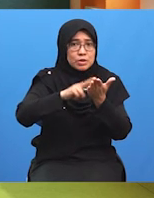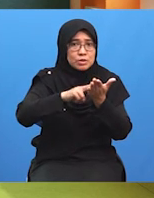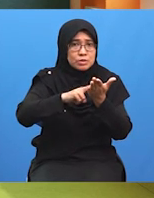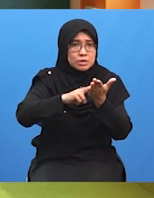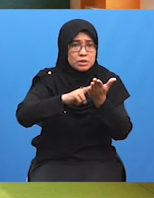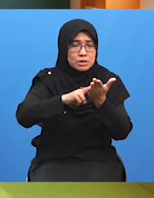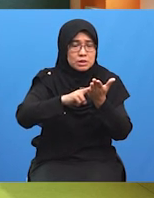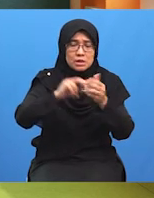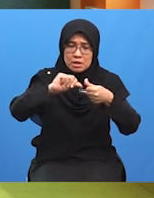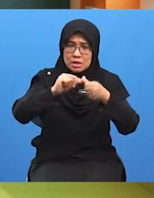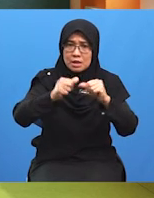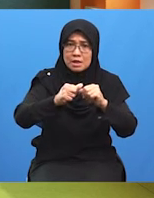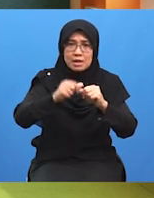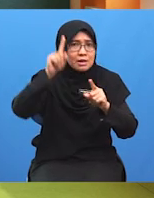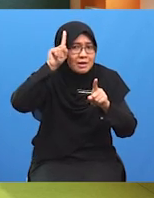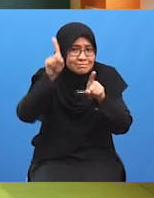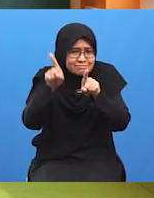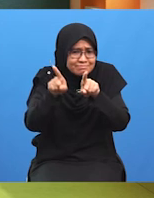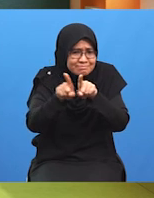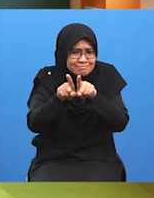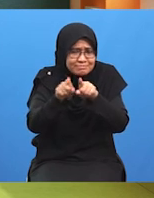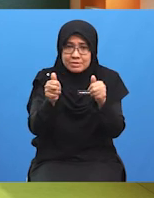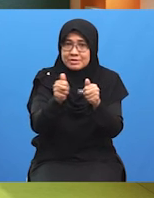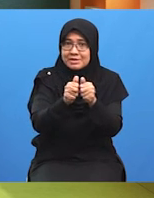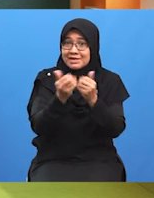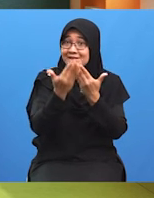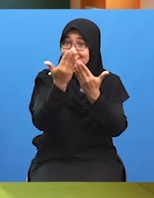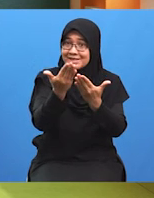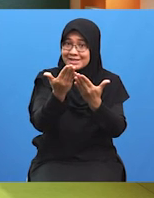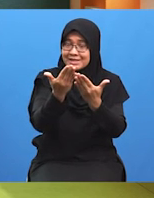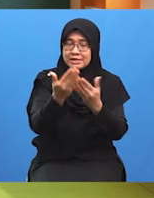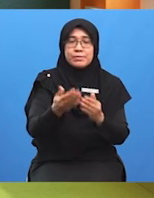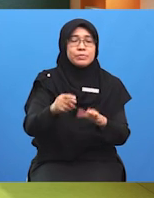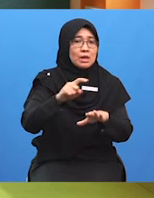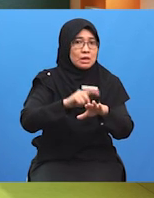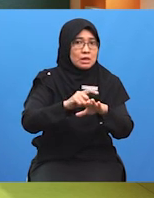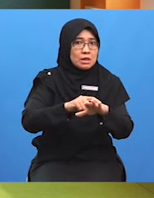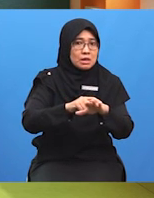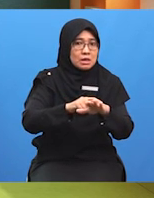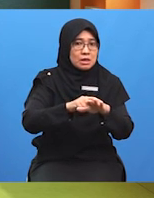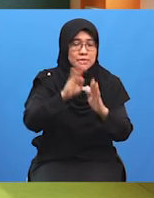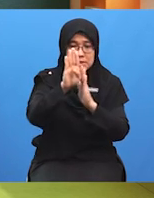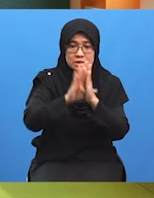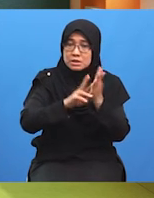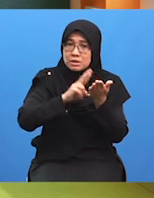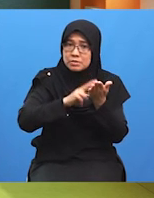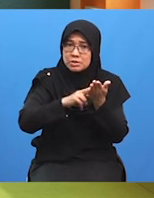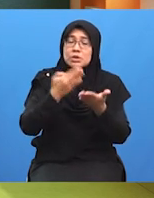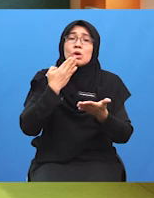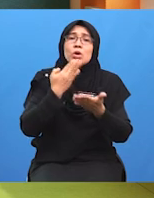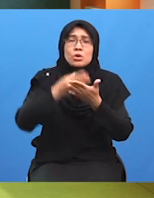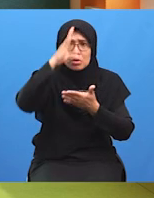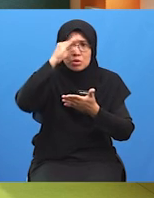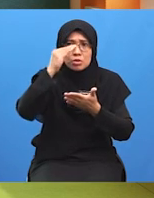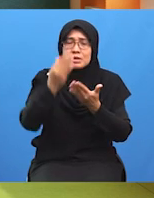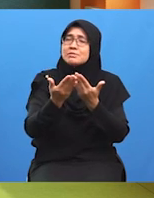baik untuk bersetuju dengan cadangannya Semasa perundingan tersebut, good guy menawarkan